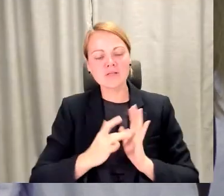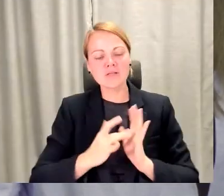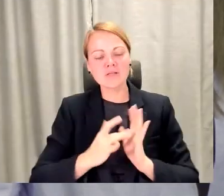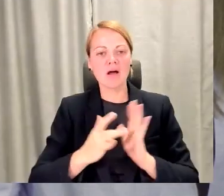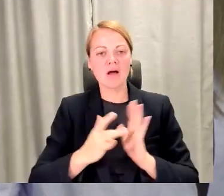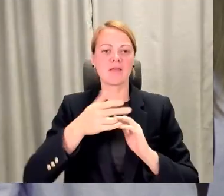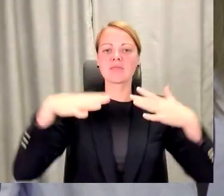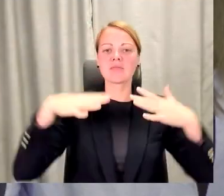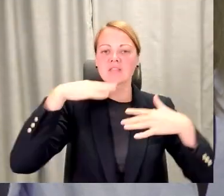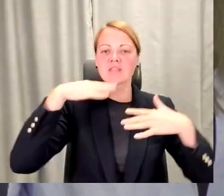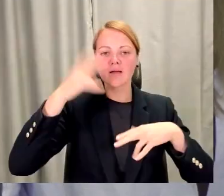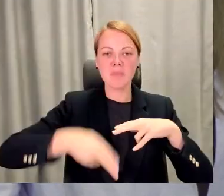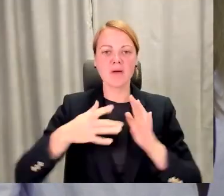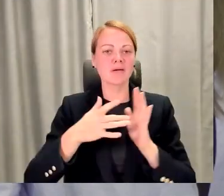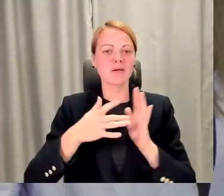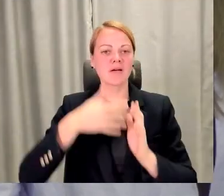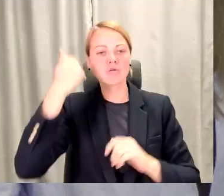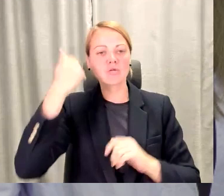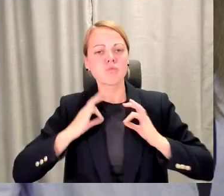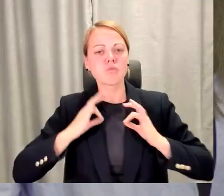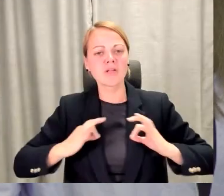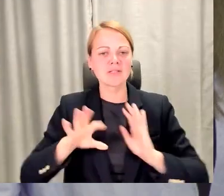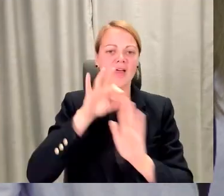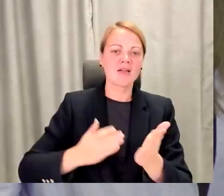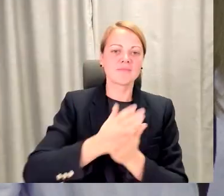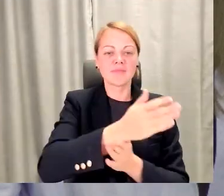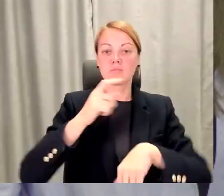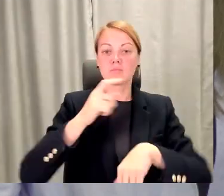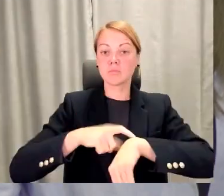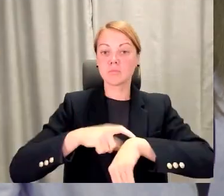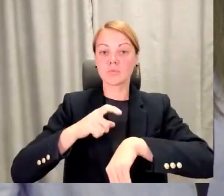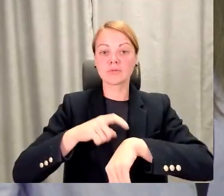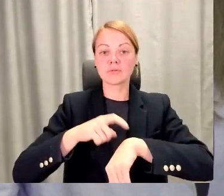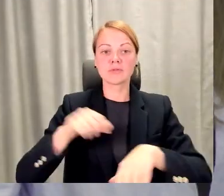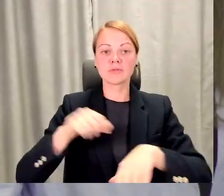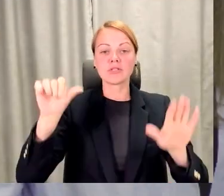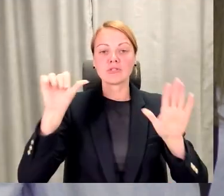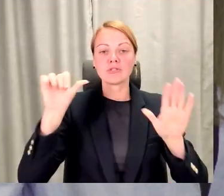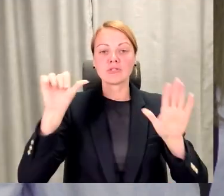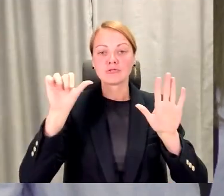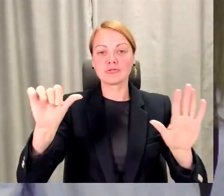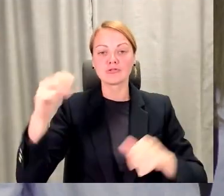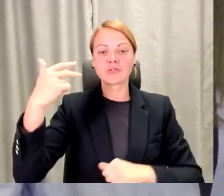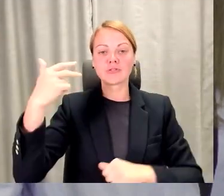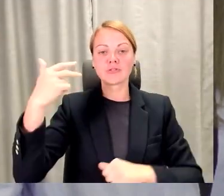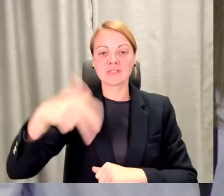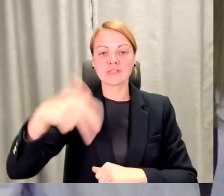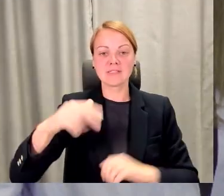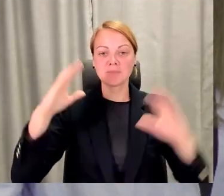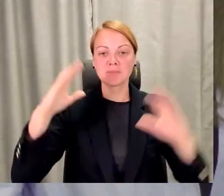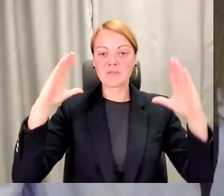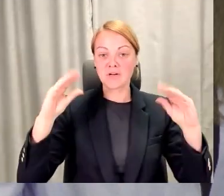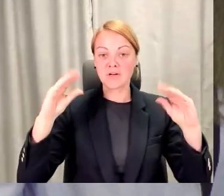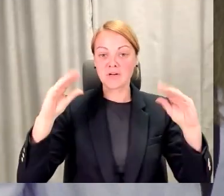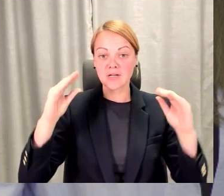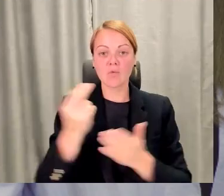Pūkstens ir 6 un 30 vakarā. nozīmē to, ka mēs šoreiz parūpēsimies vairāk par vecākiem,